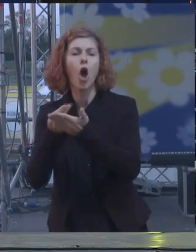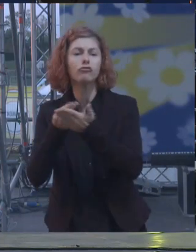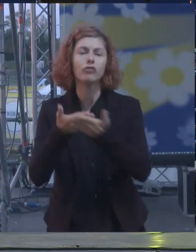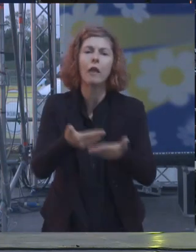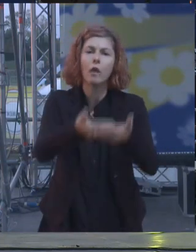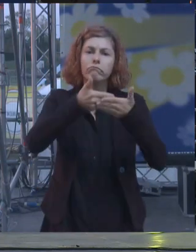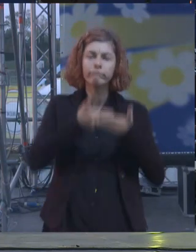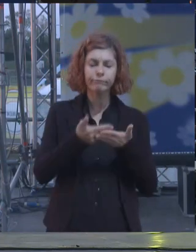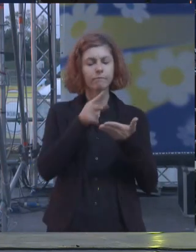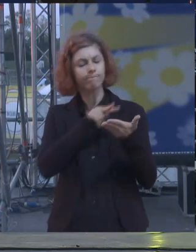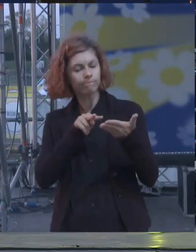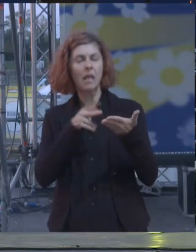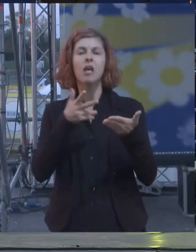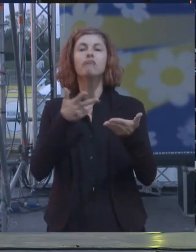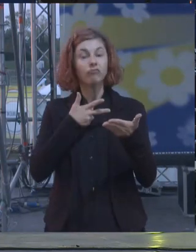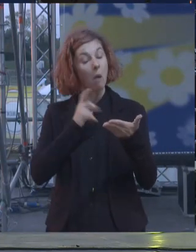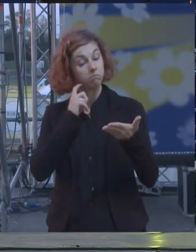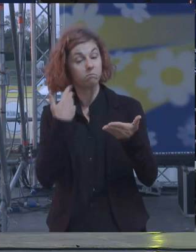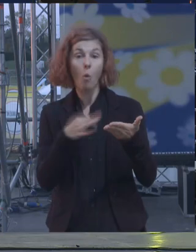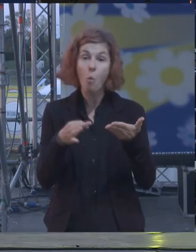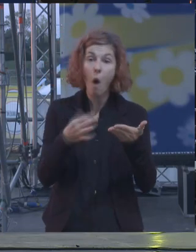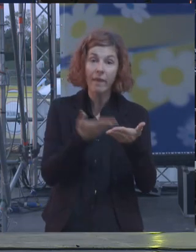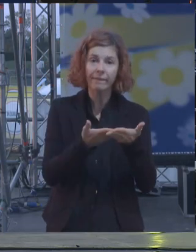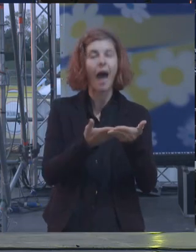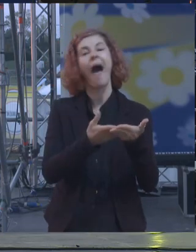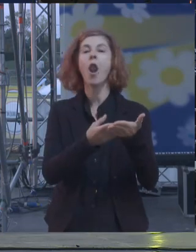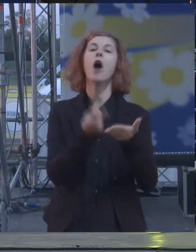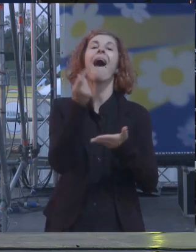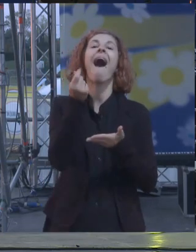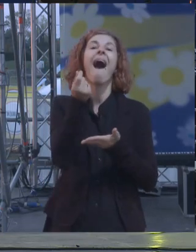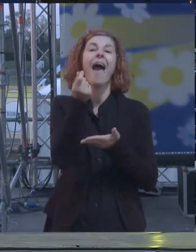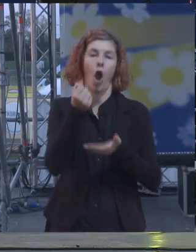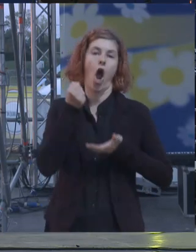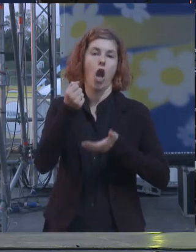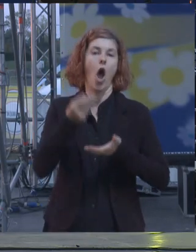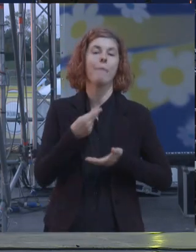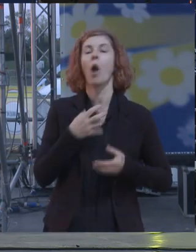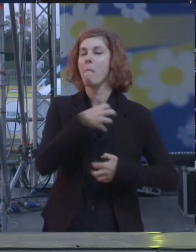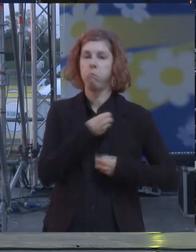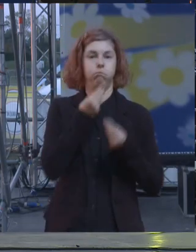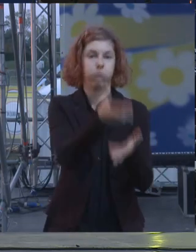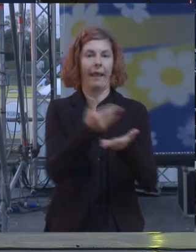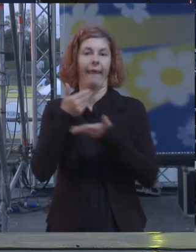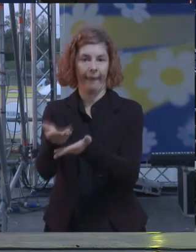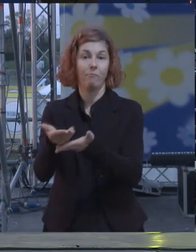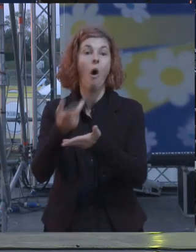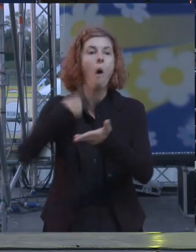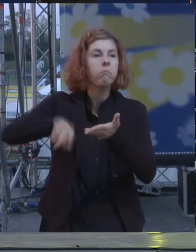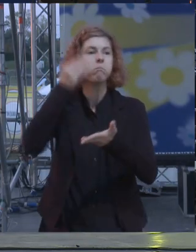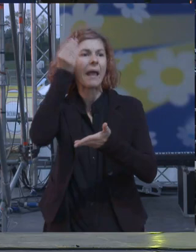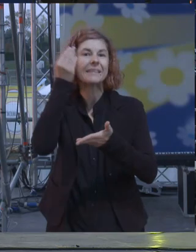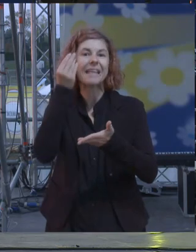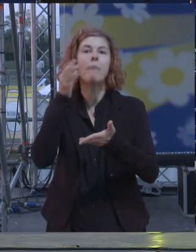economici noi siamo convinti che se crescono le imprese nelle nostre città allora crescono le città stesse e anche Pomezia